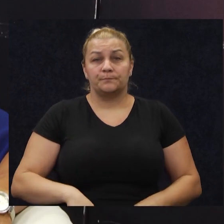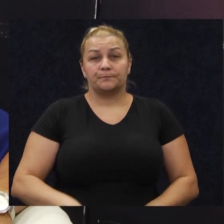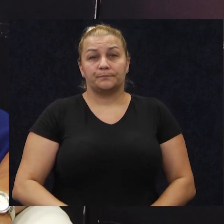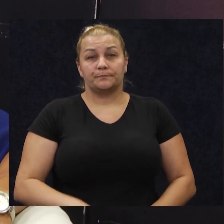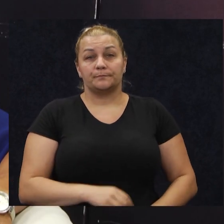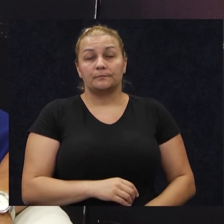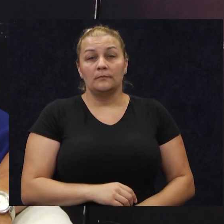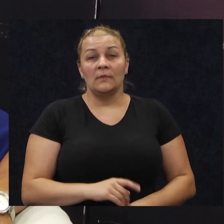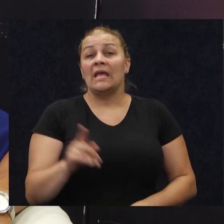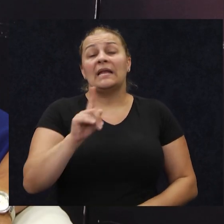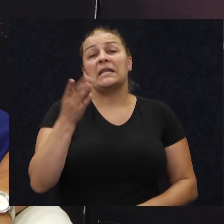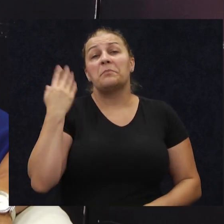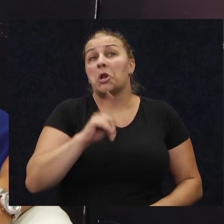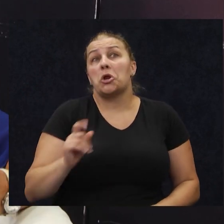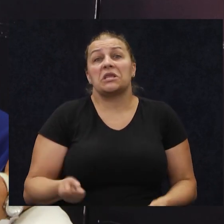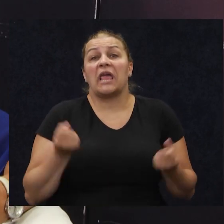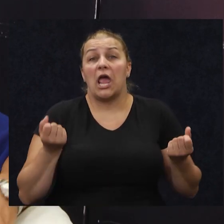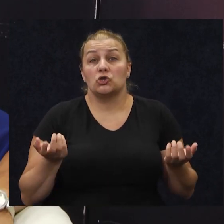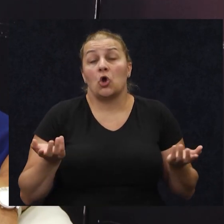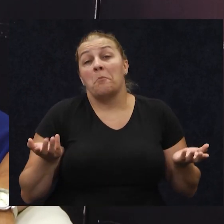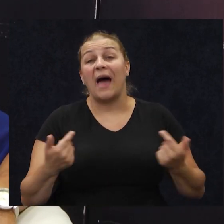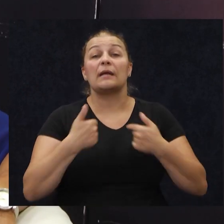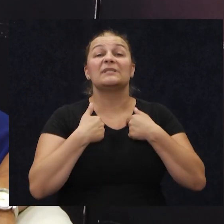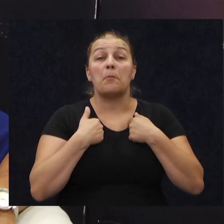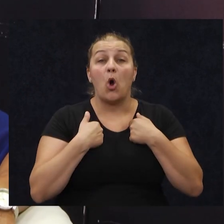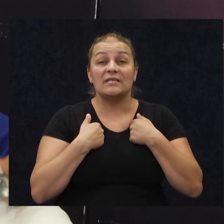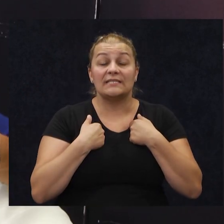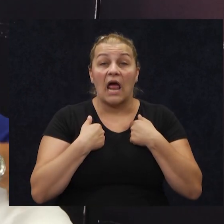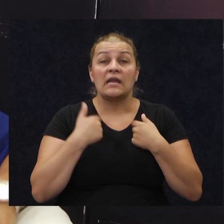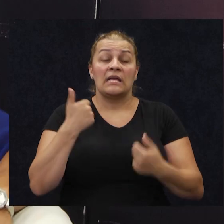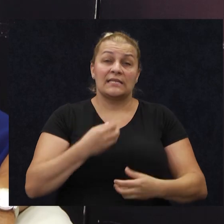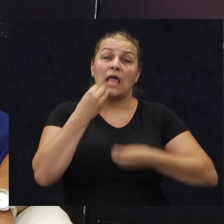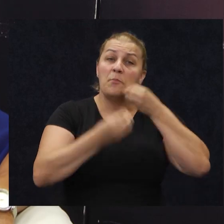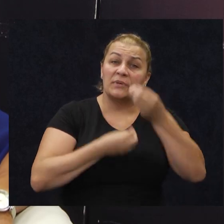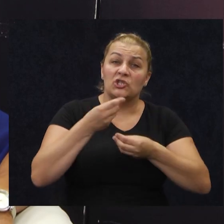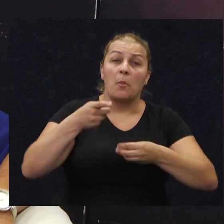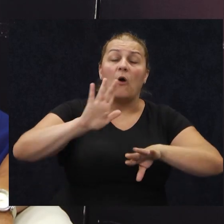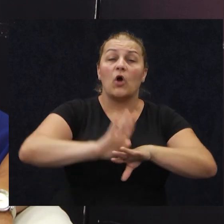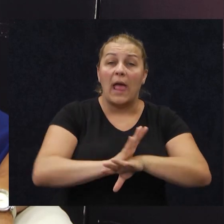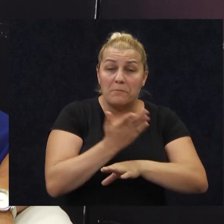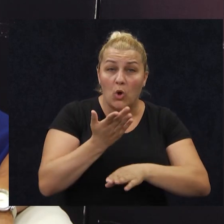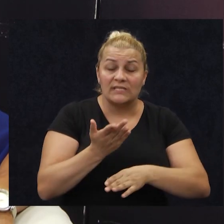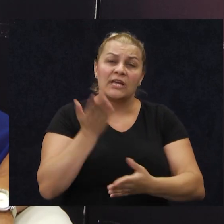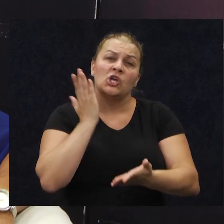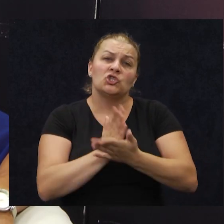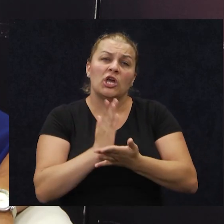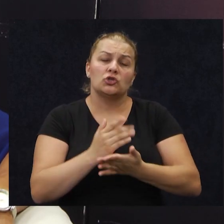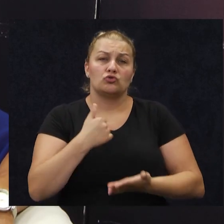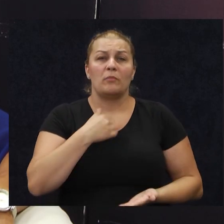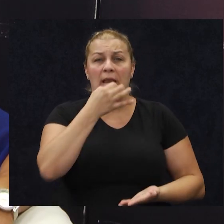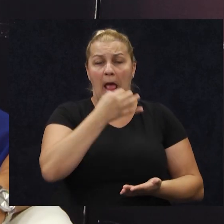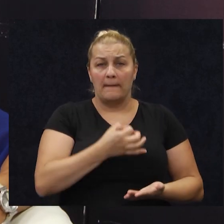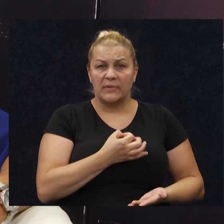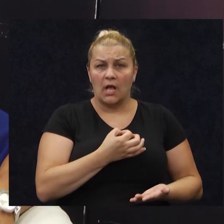Pa, nije bilo ni teško. Barem sa one moje strane, znači sad pričam o toj nekoj emociji. Često su me znali pitat,